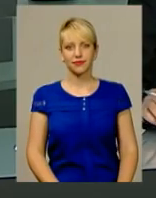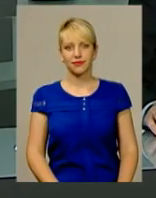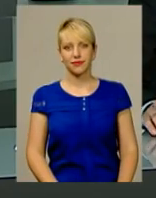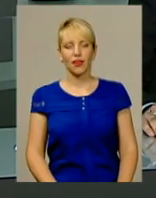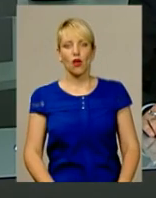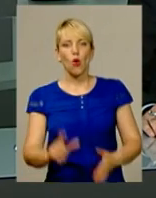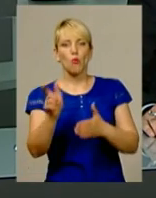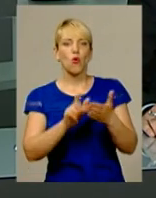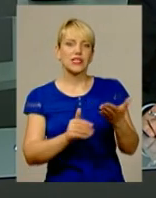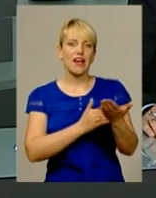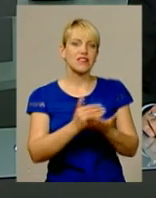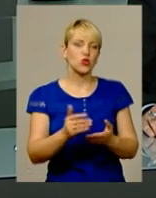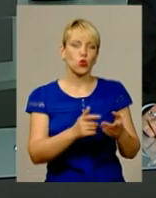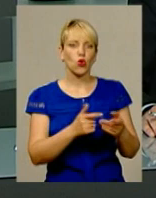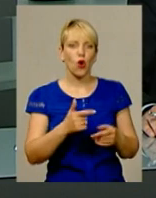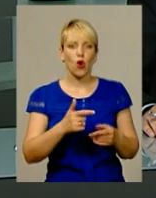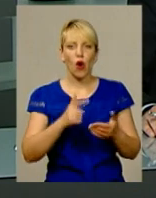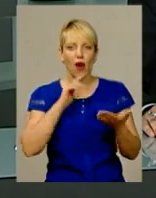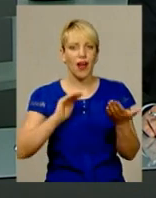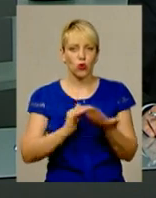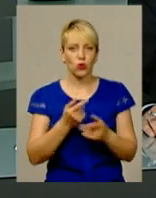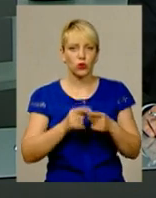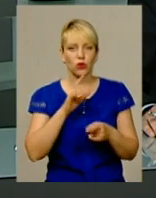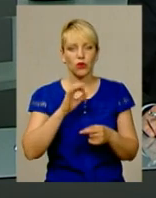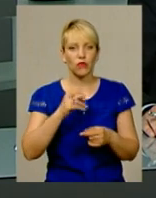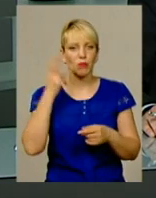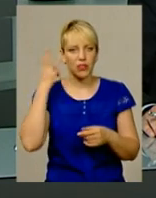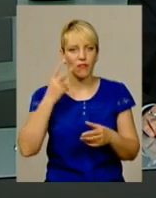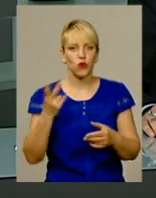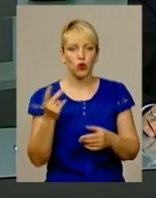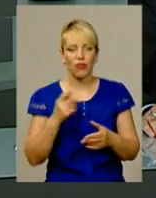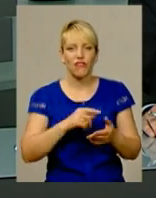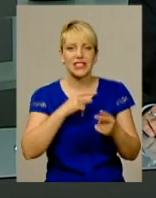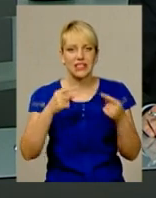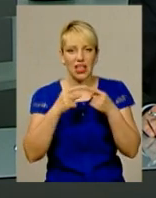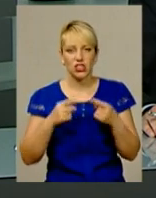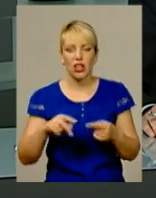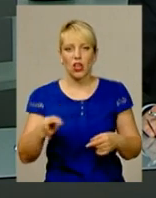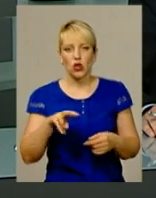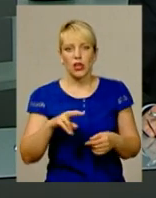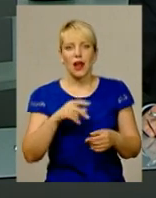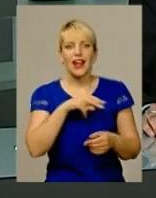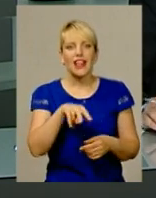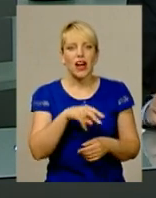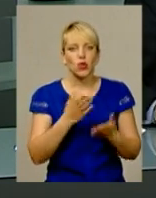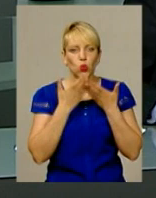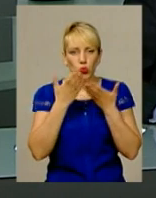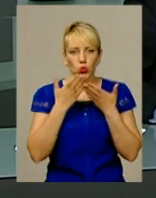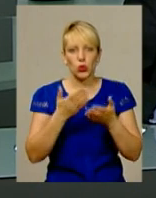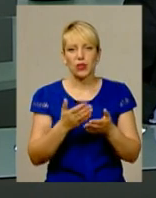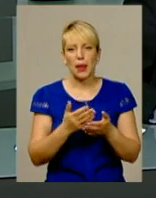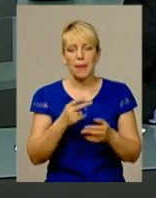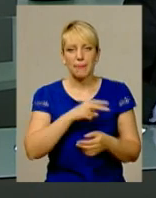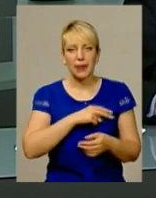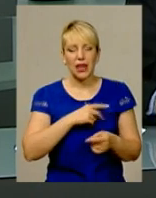Поезія високого гатунку. На Хмельниччині вдруге визначали лауреата літературної премії імені Миколи Федунця. Нагадаємо, нагороду,